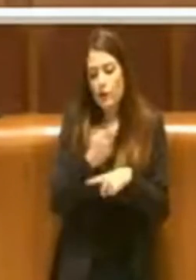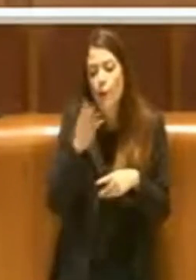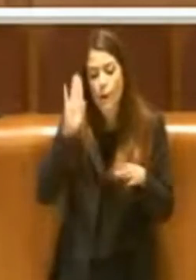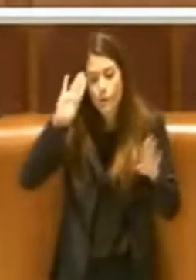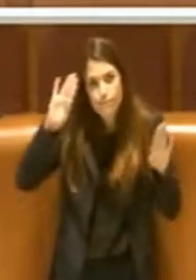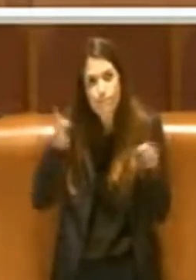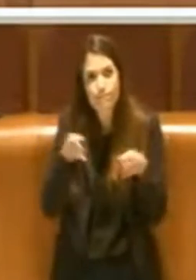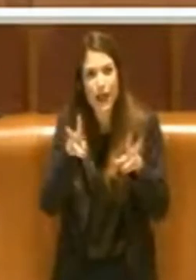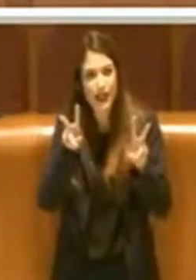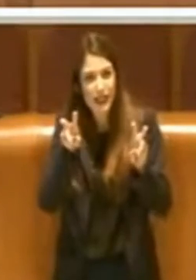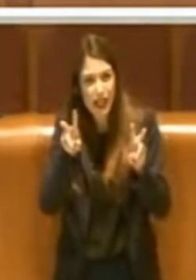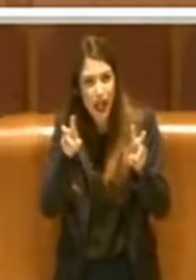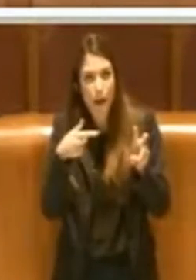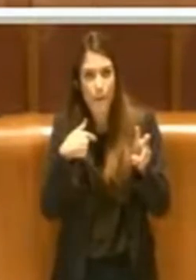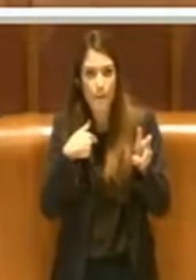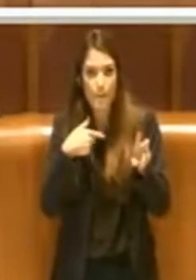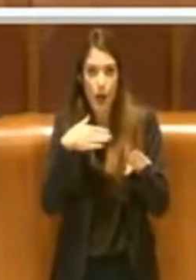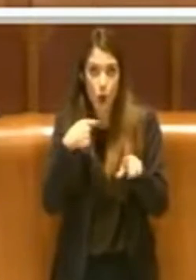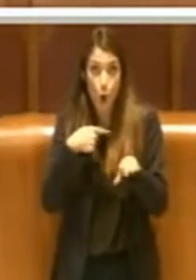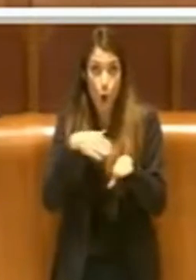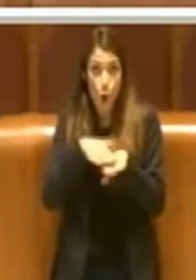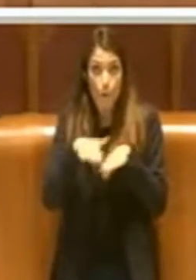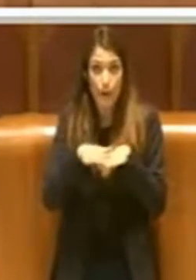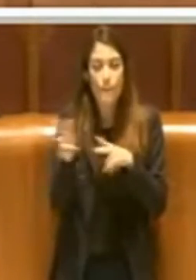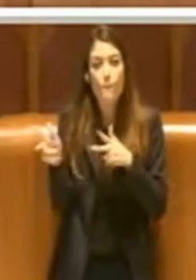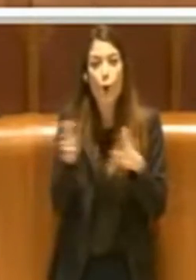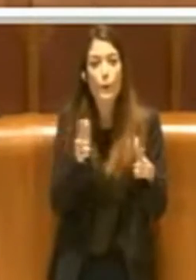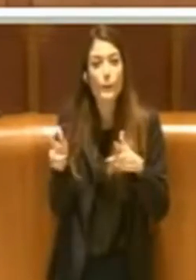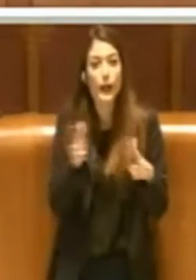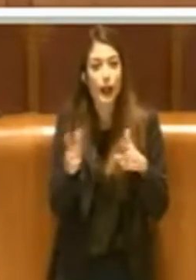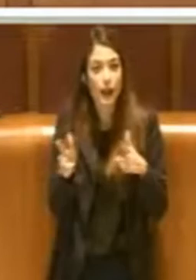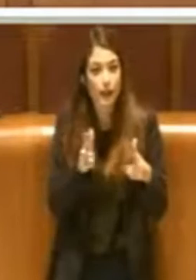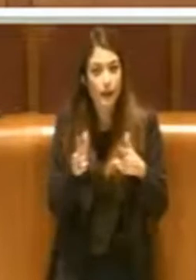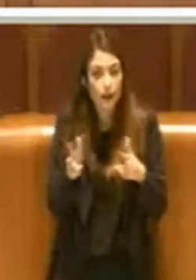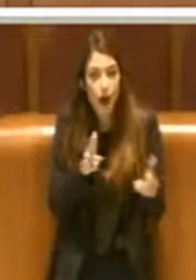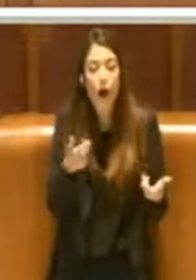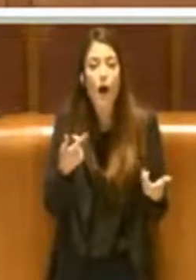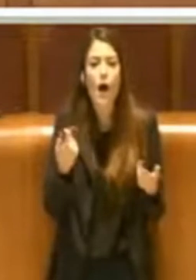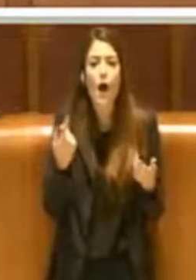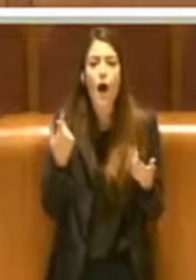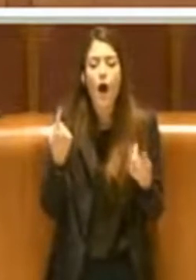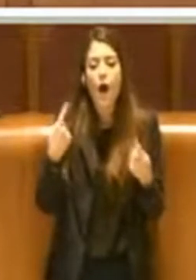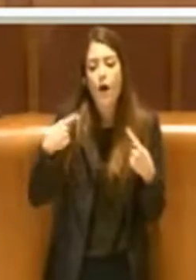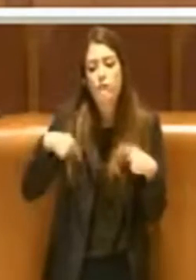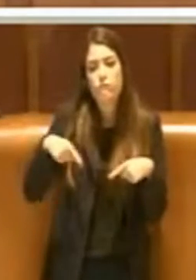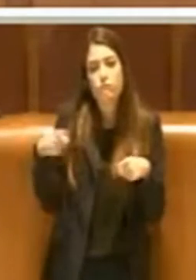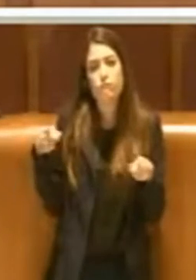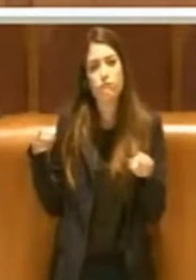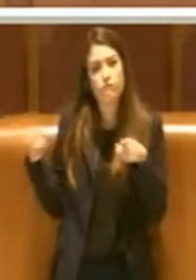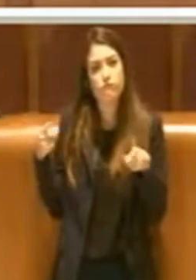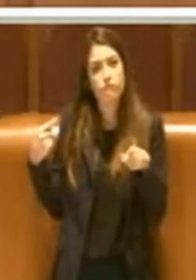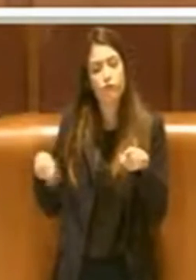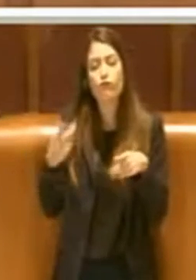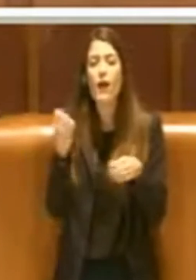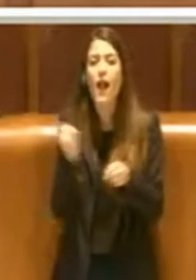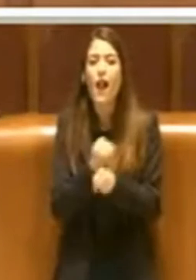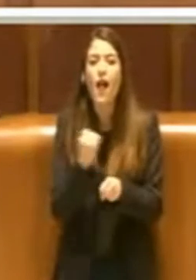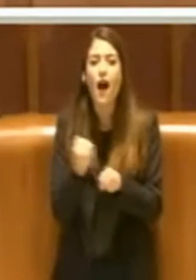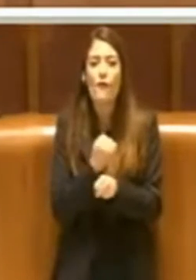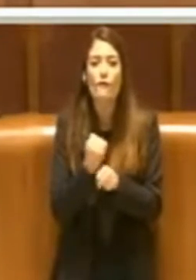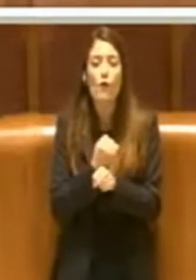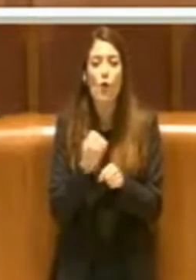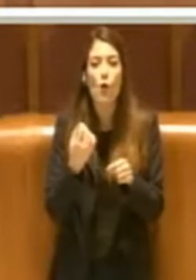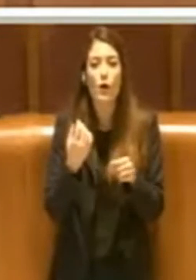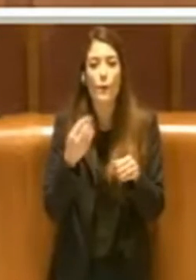sapete mi compete, che è quello della mobilità, ovviamente in questi giorni abbiamo lavorato ovviamente appunto con